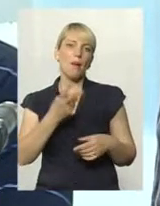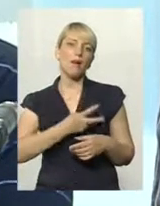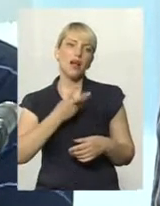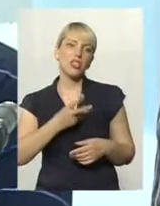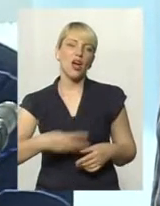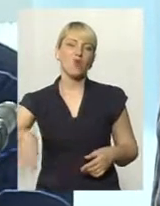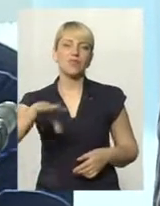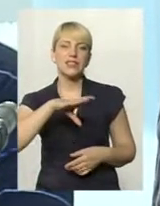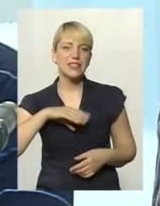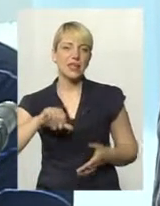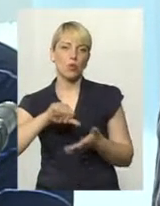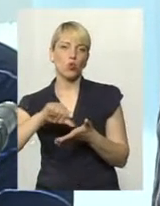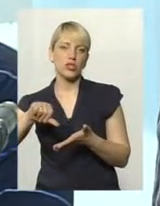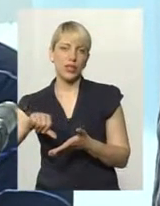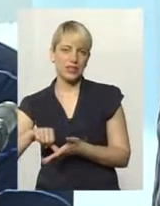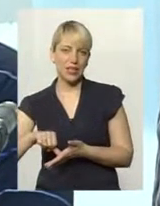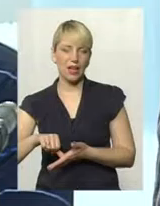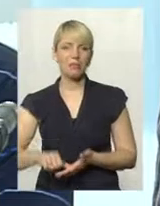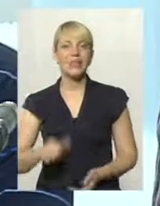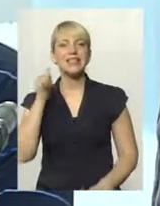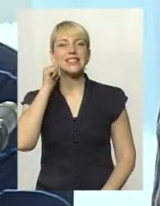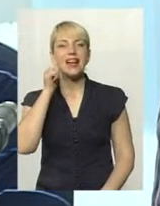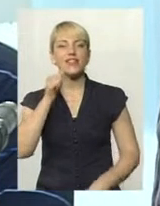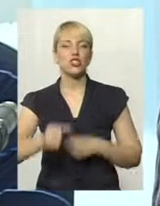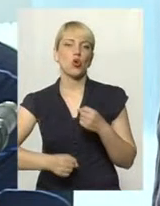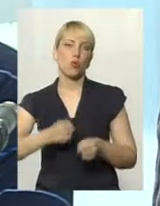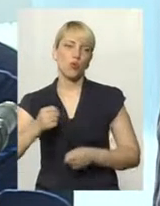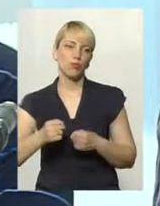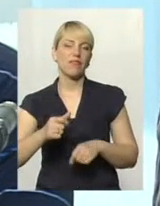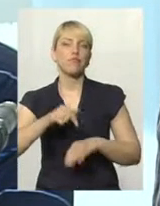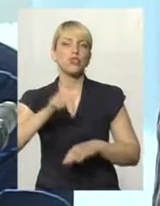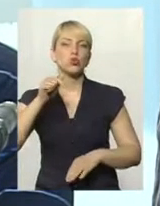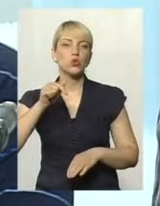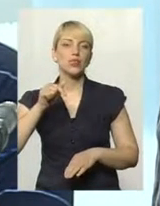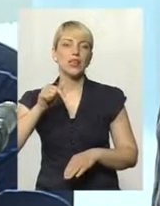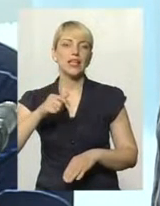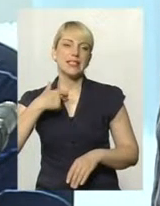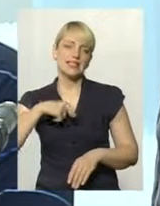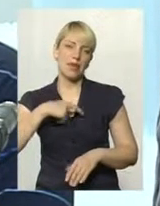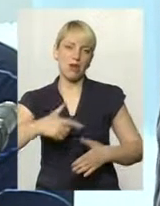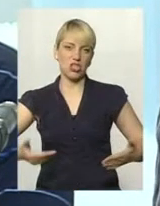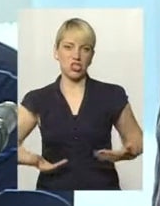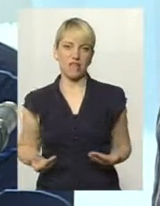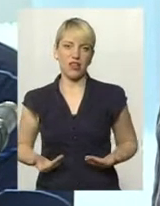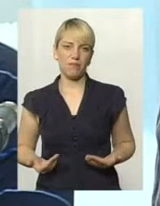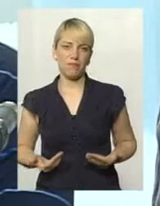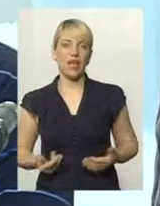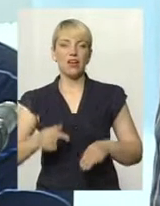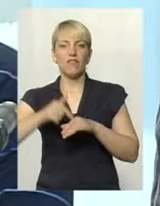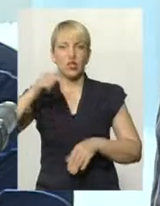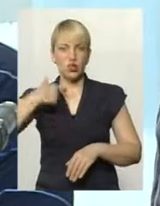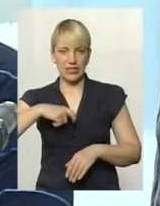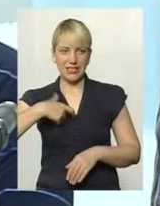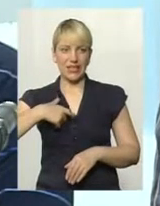всім учасникам завтрашнього пробігу відчути себе живим, відчути,